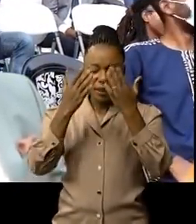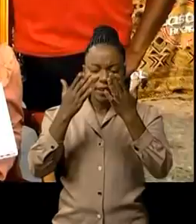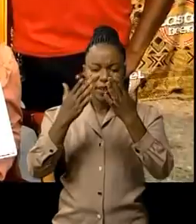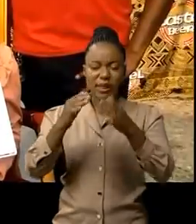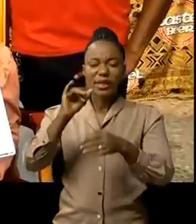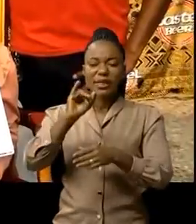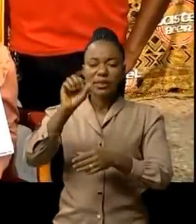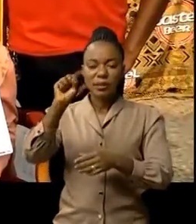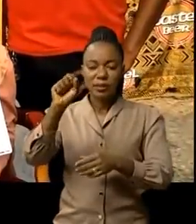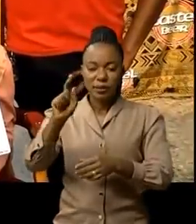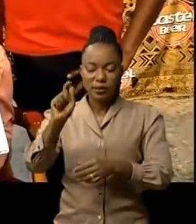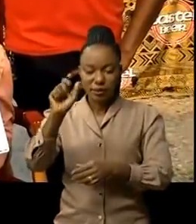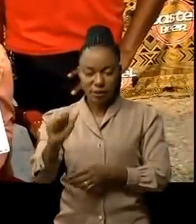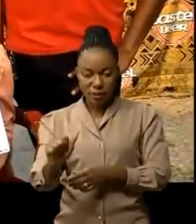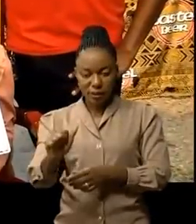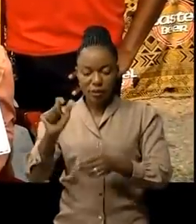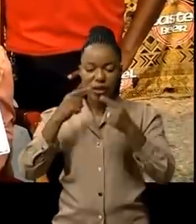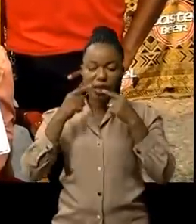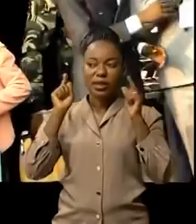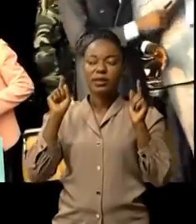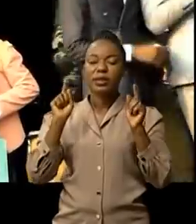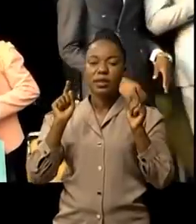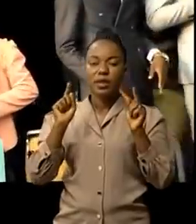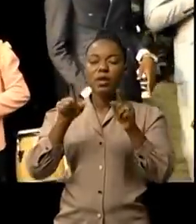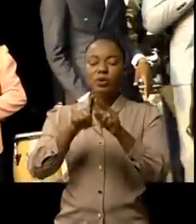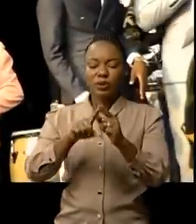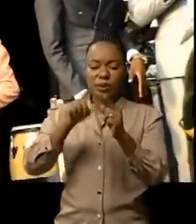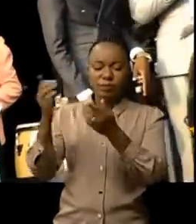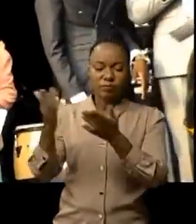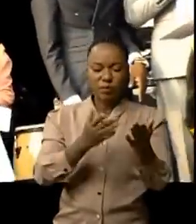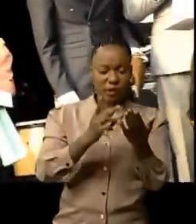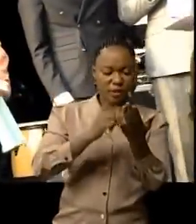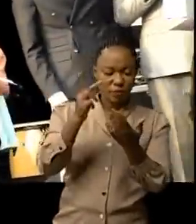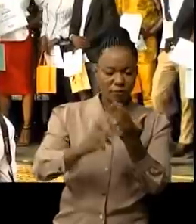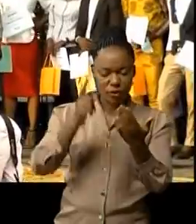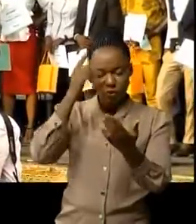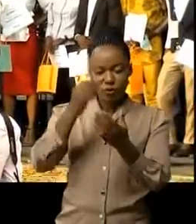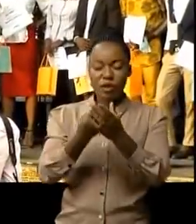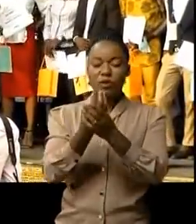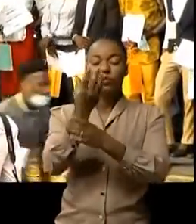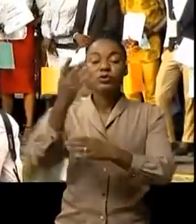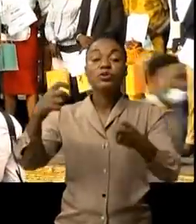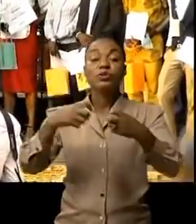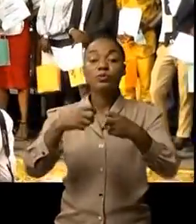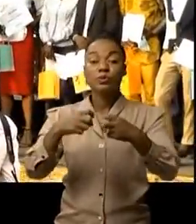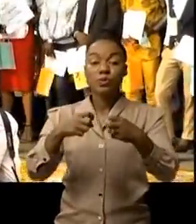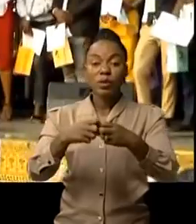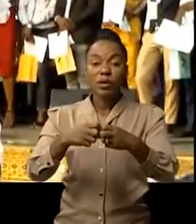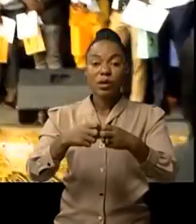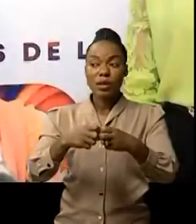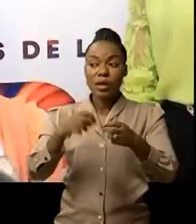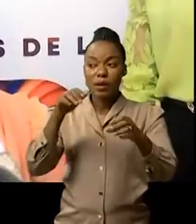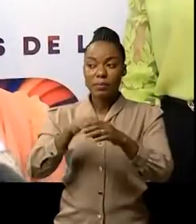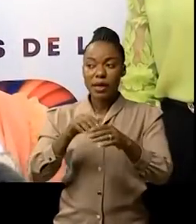appliquées en est la lauréate Elle porte un projet innovant sur la production énergétique à base d'urine Mon